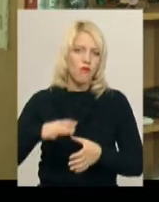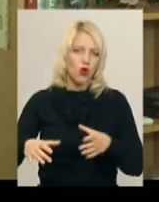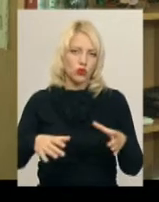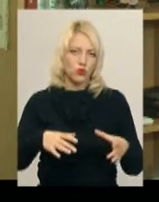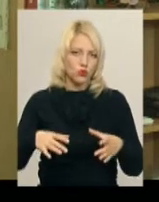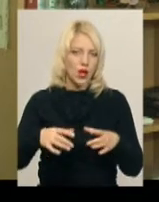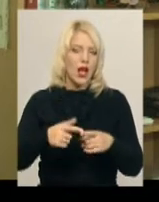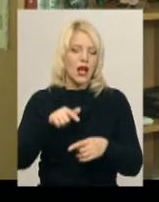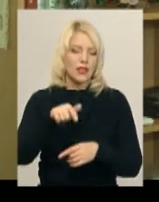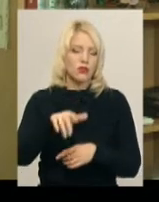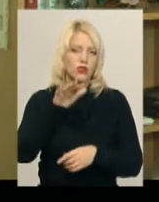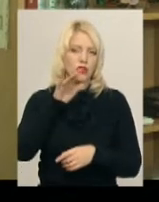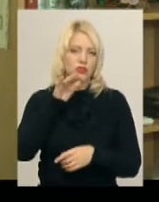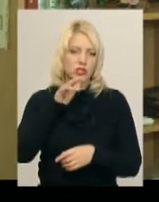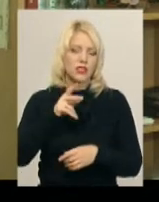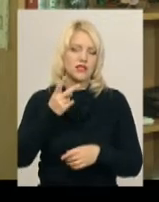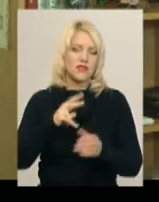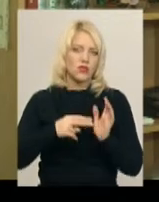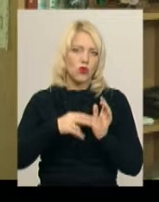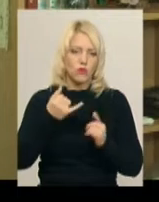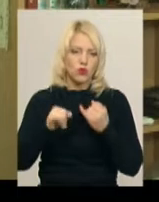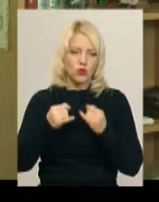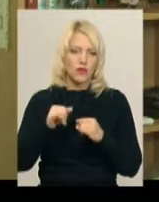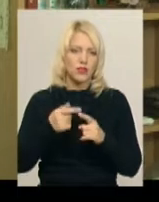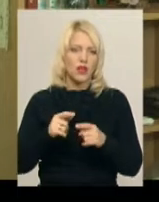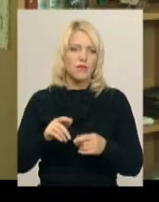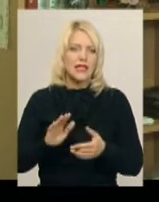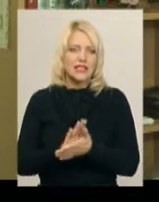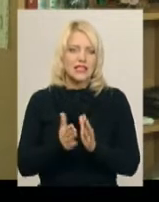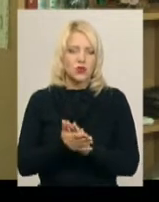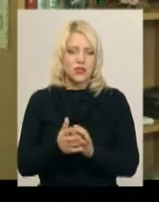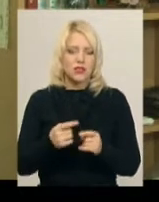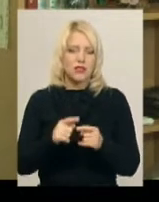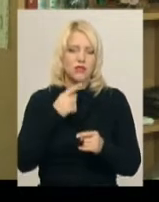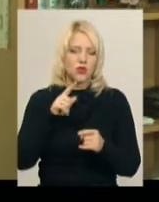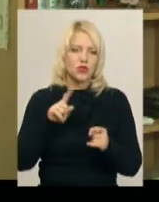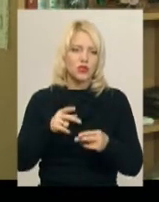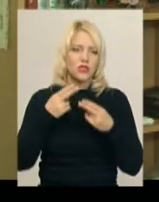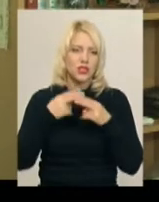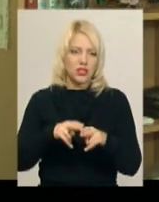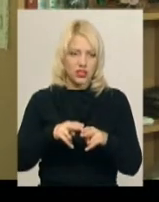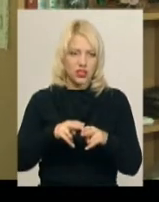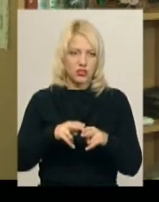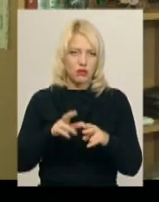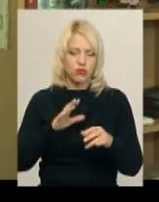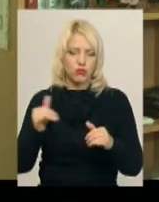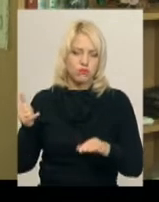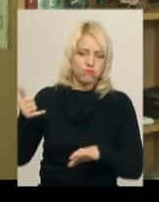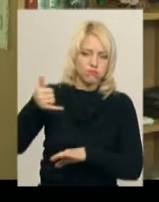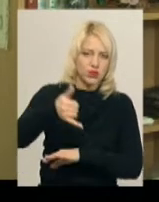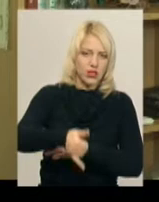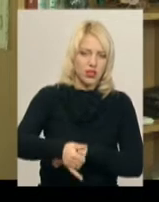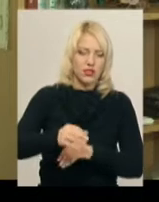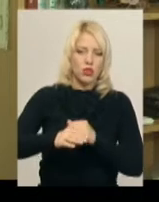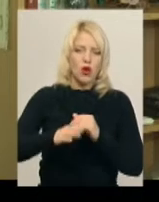той час, 27 жовтня, ситуація на водойми була така, що з технічною водойми цукрового заводу переливу у річку Мшанець